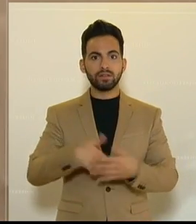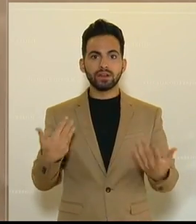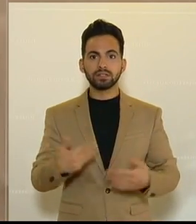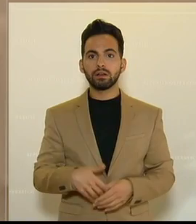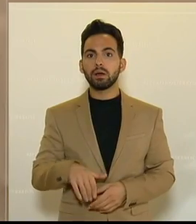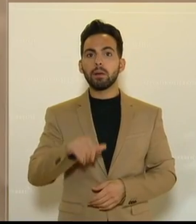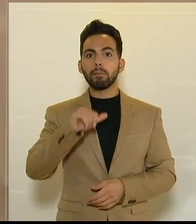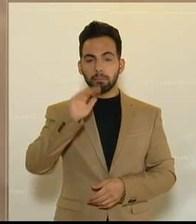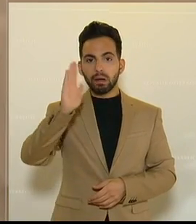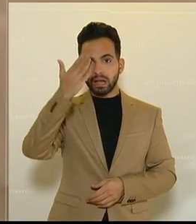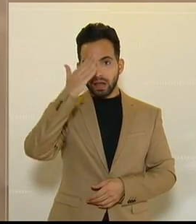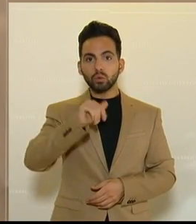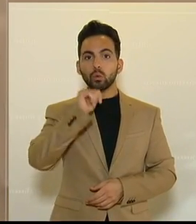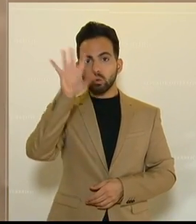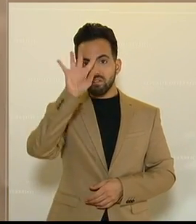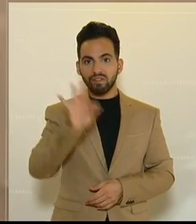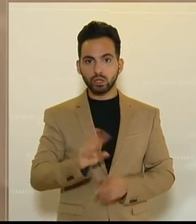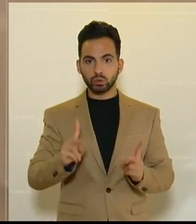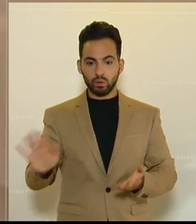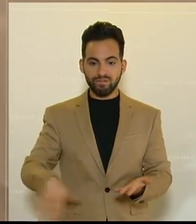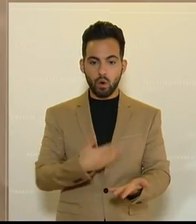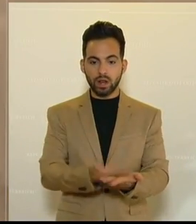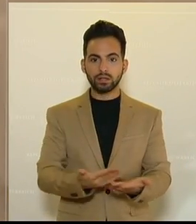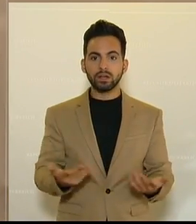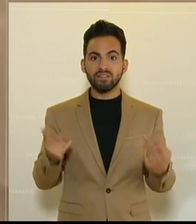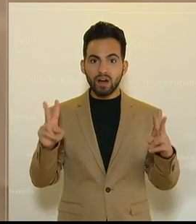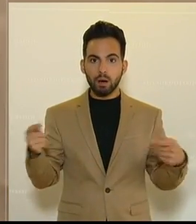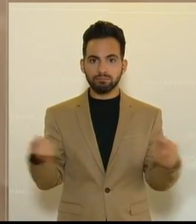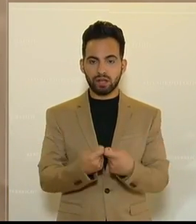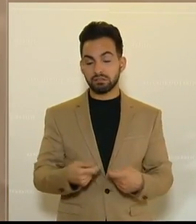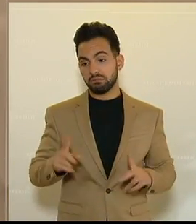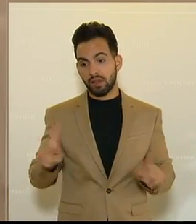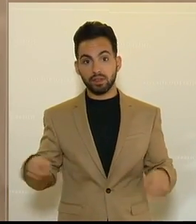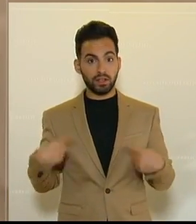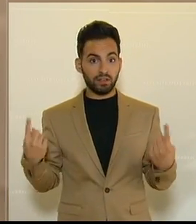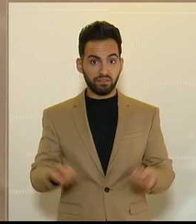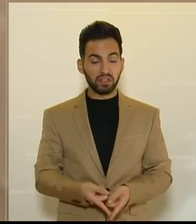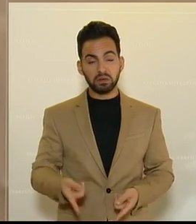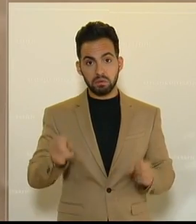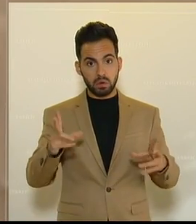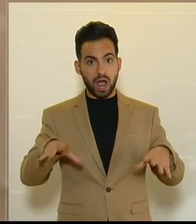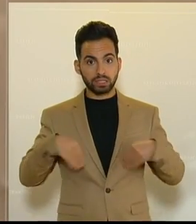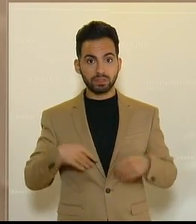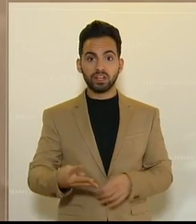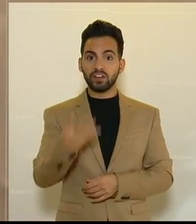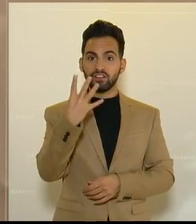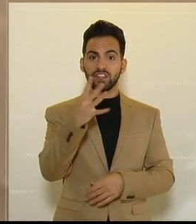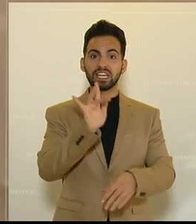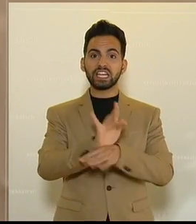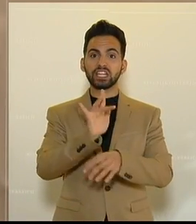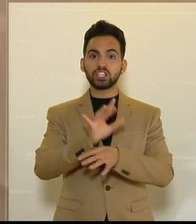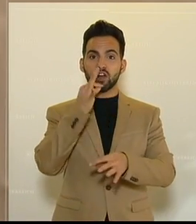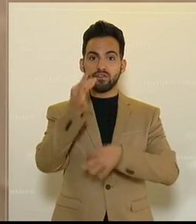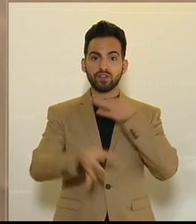Unfähigkeit, ein solches vorzulegen, das auch passt. Nehmen wir zur Kenntnis, kein Wunder, dass die vier kritischen